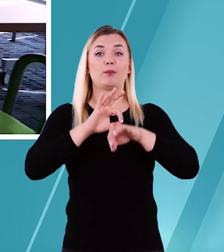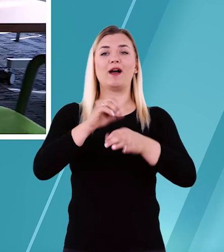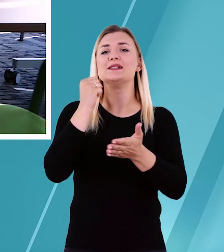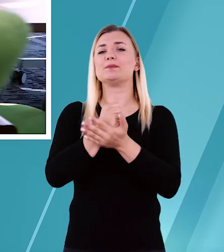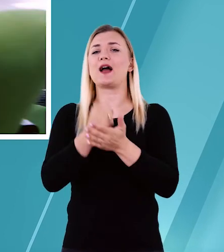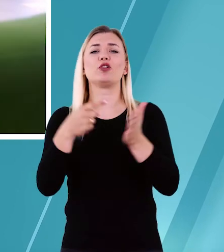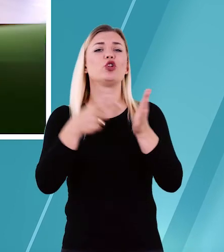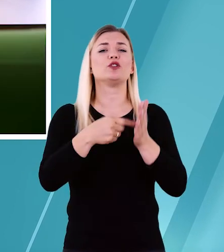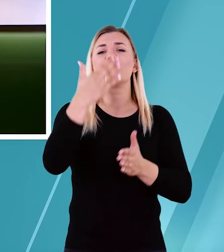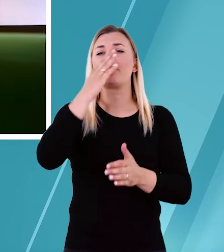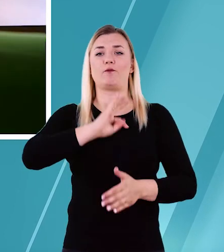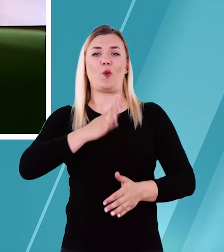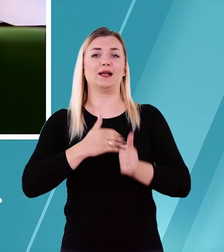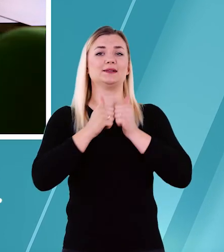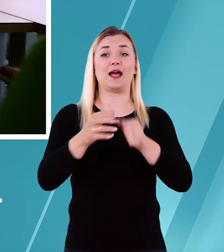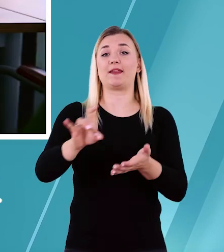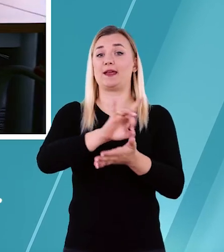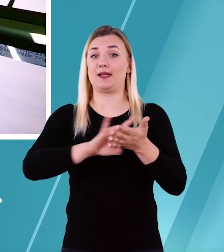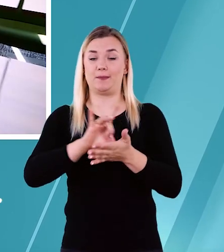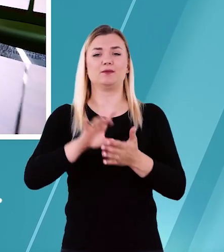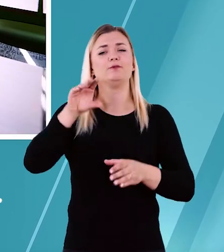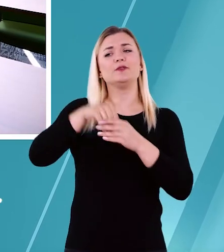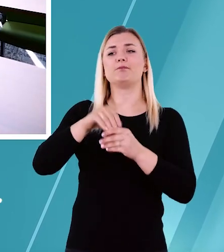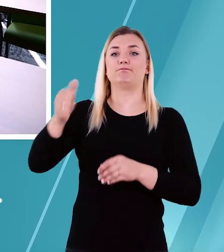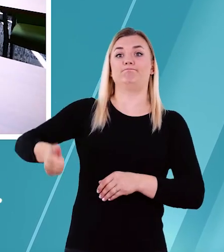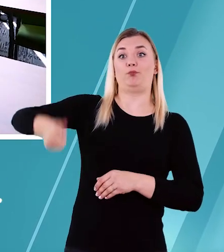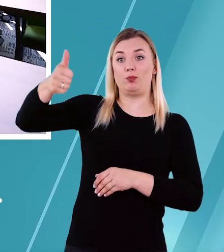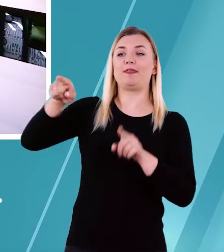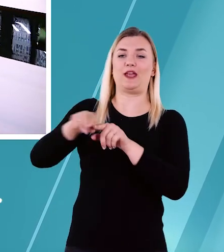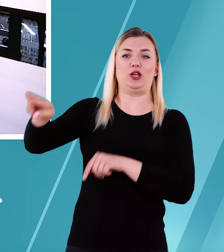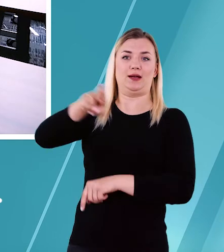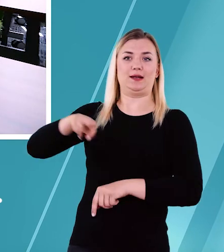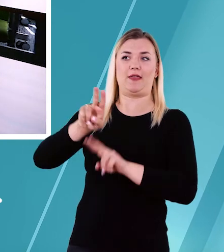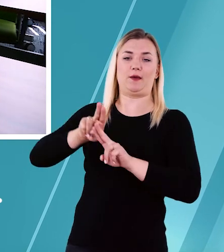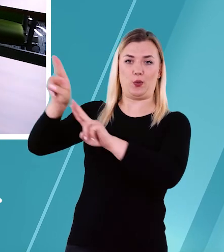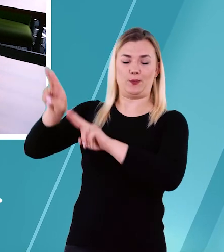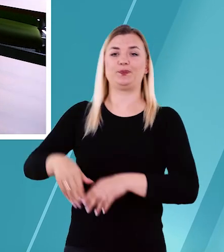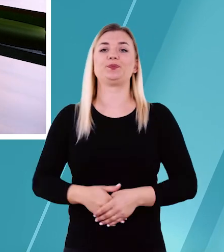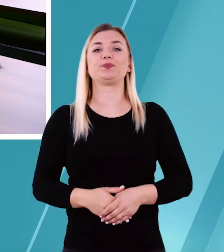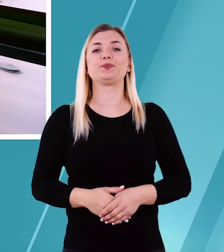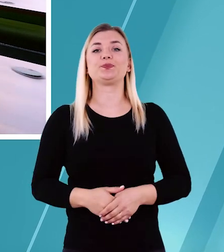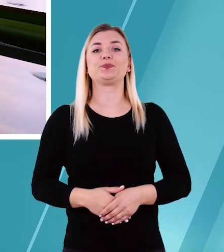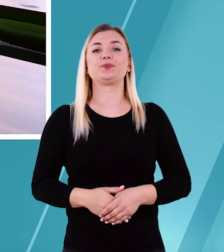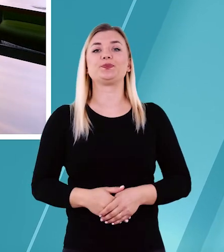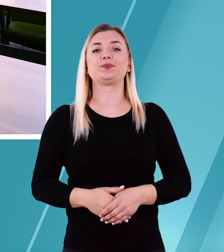sprawy dotyczące zadań własnych gminy oraz kompetencji burmistrza i Rady Miejskiej.